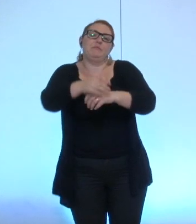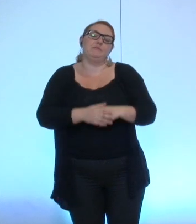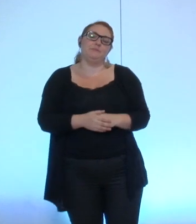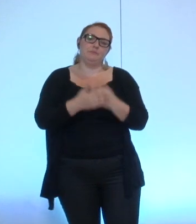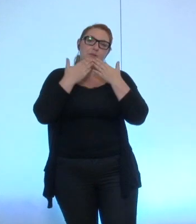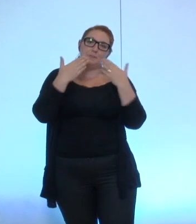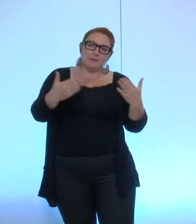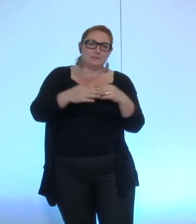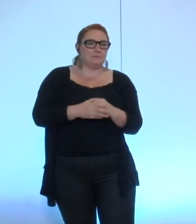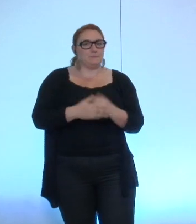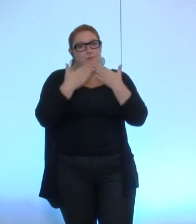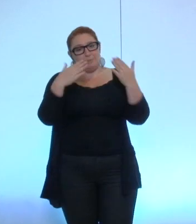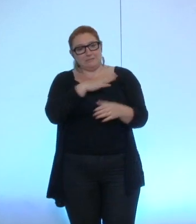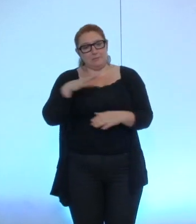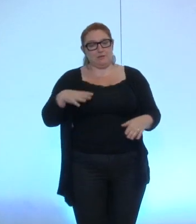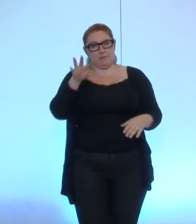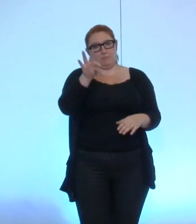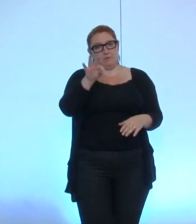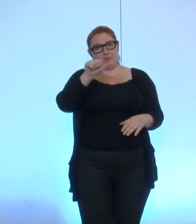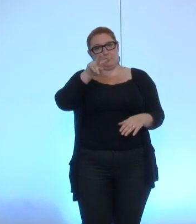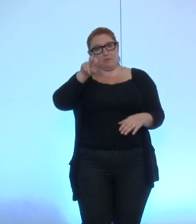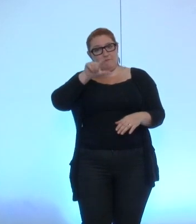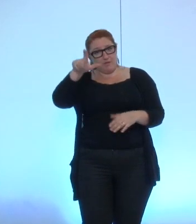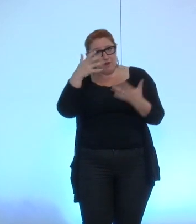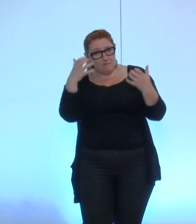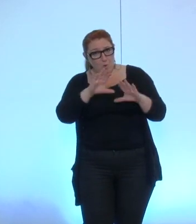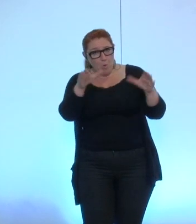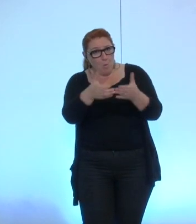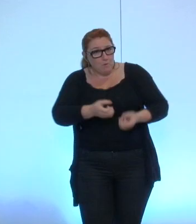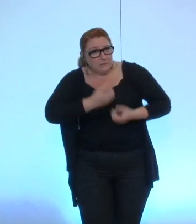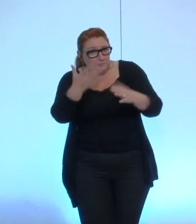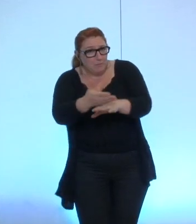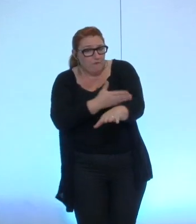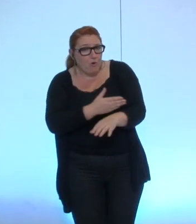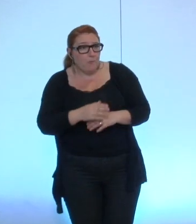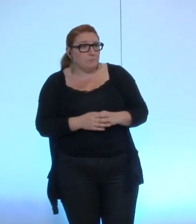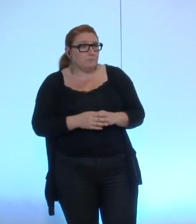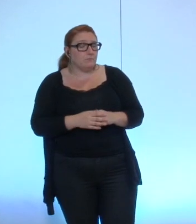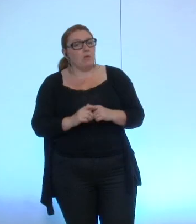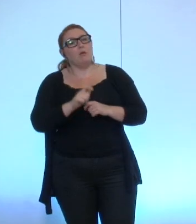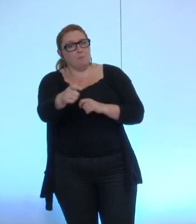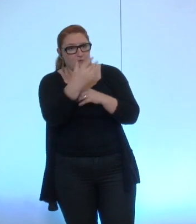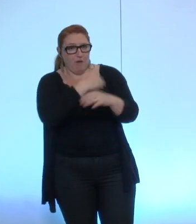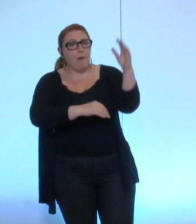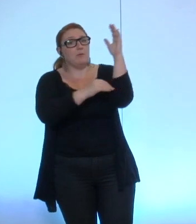Merci, Mme Tavelle. Y a-t-il des expressions des groupes avant d'aborder les